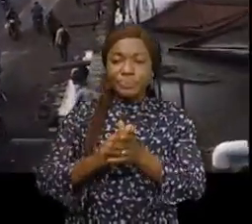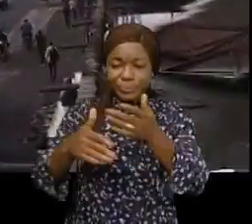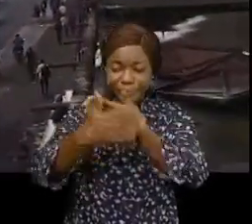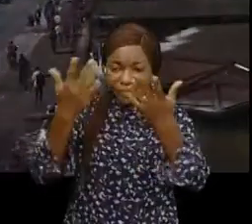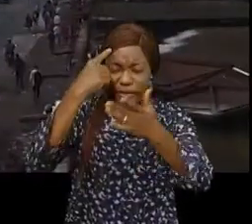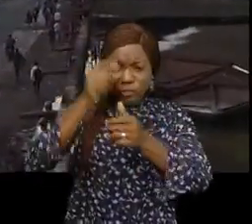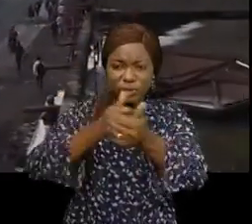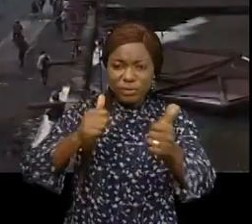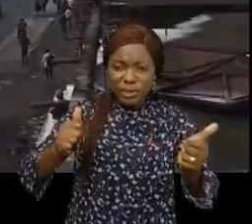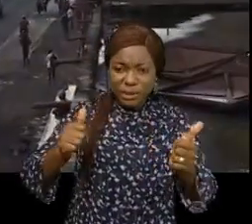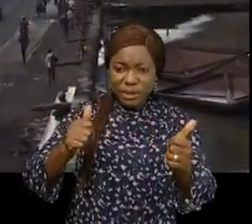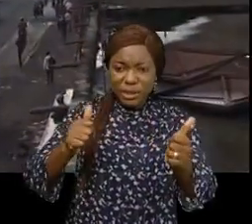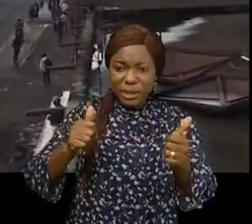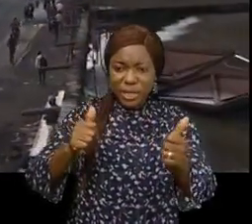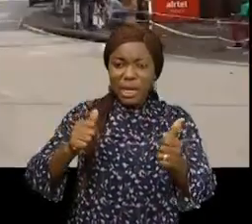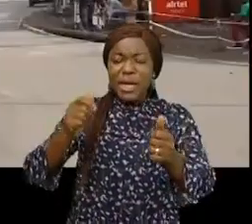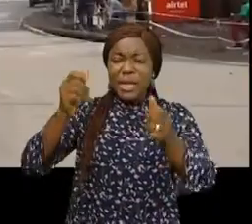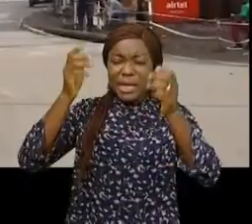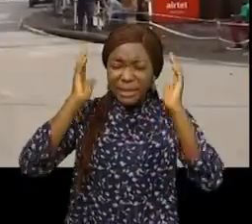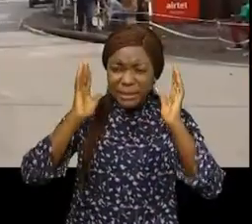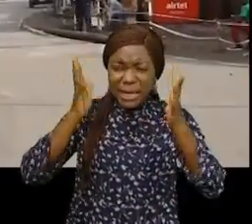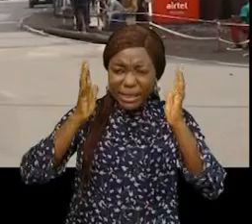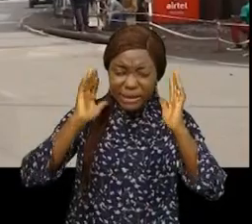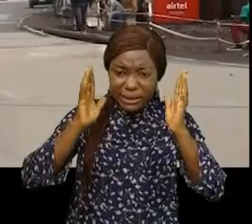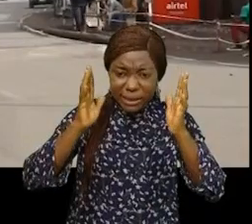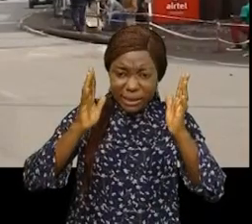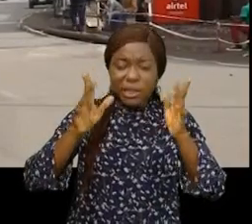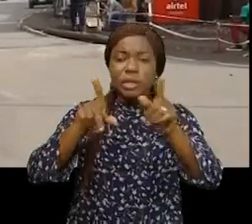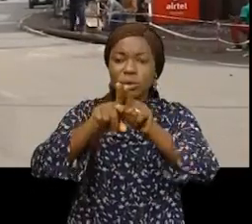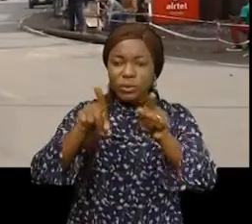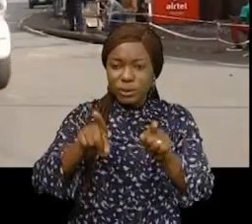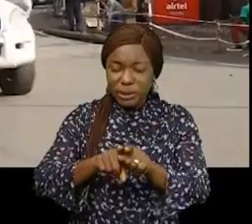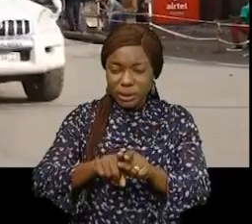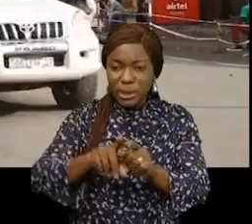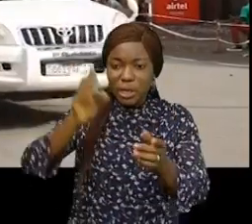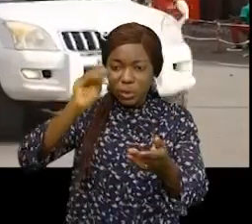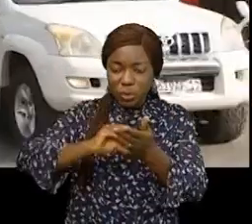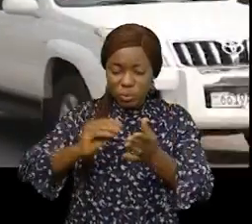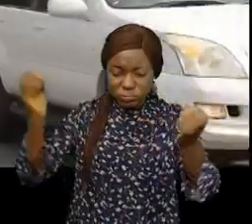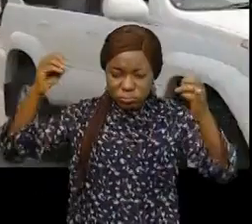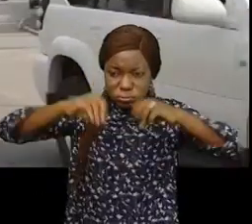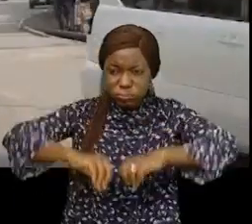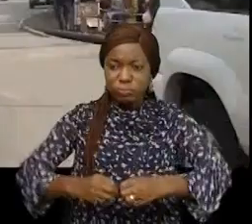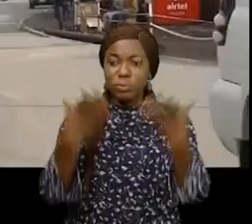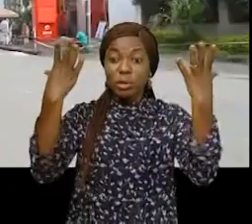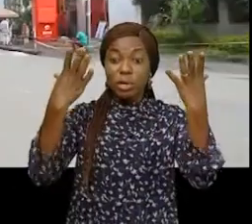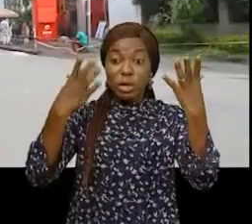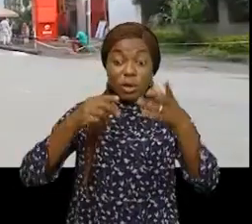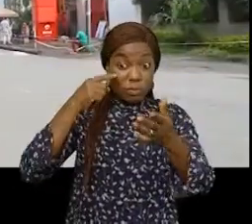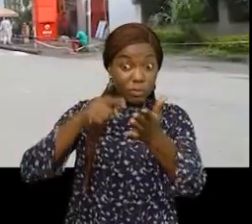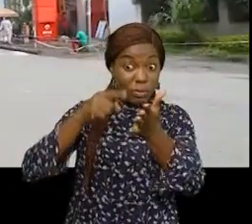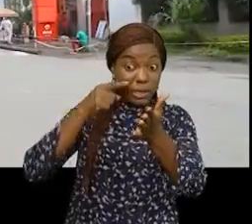éviter les risques d'une éventuelle éruption volcanique. Et la population, vous le savez, comme vous le remarquez,